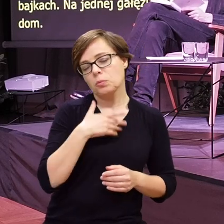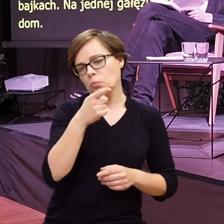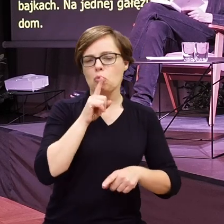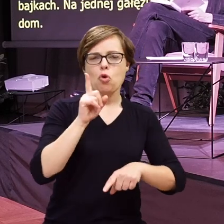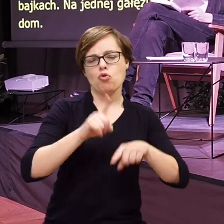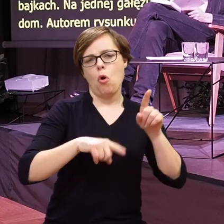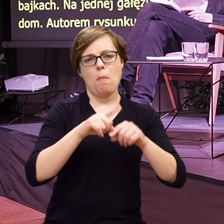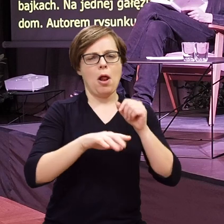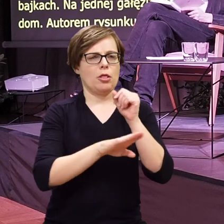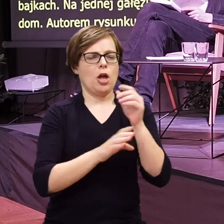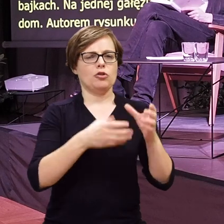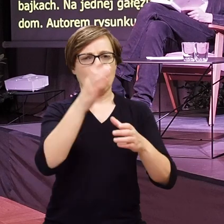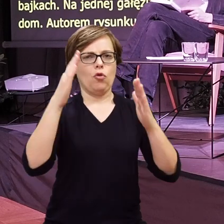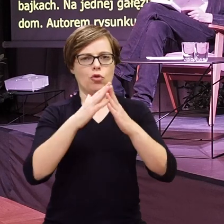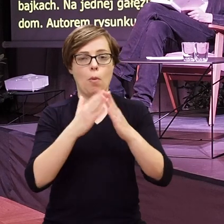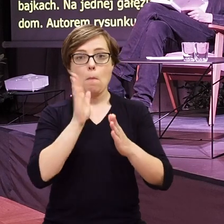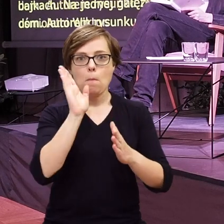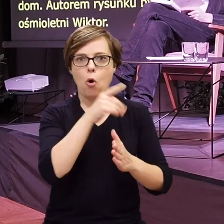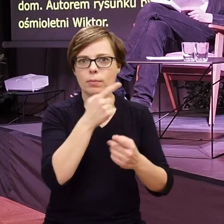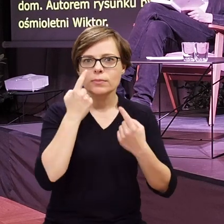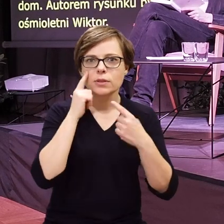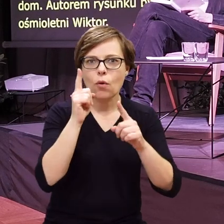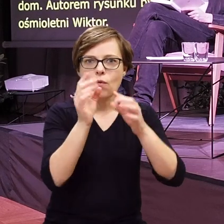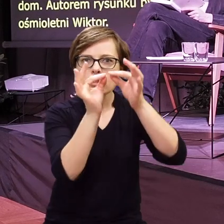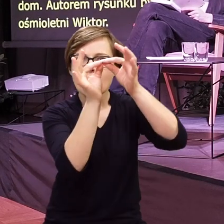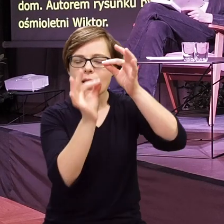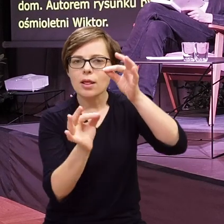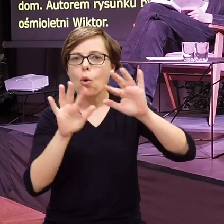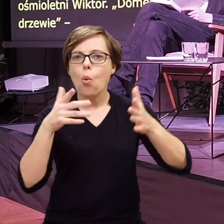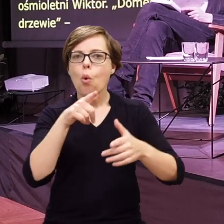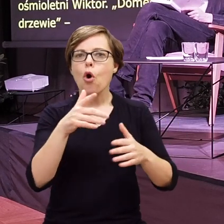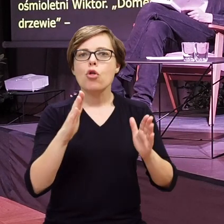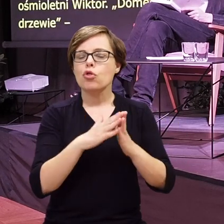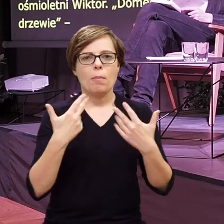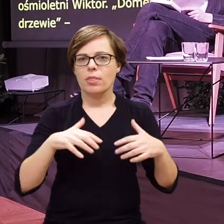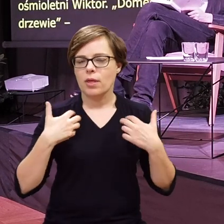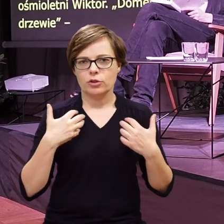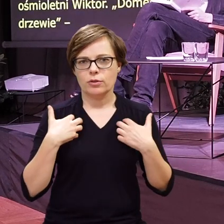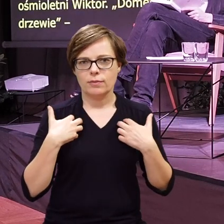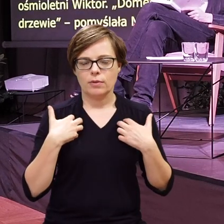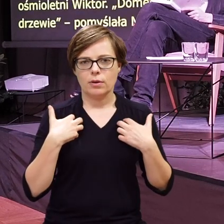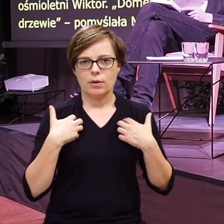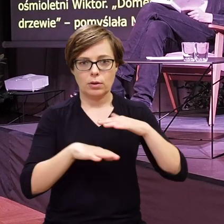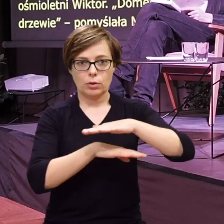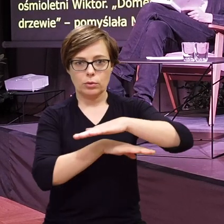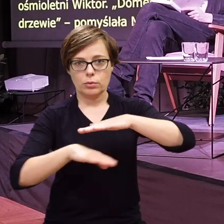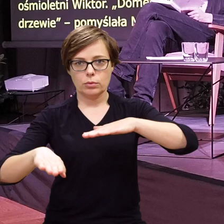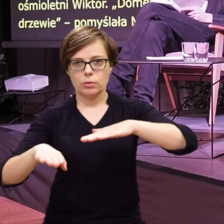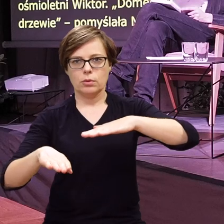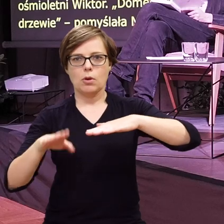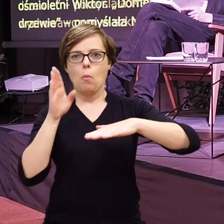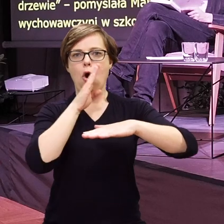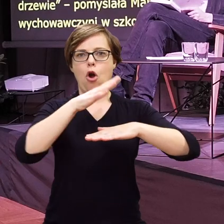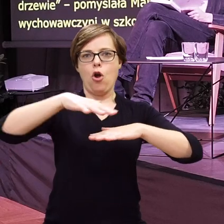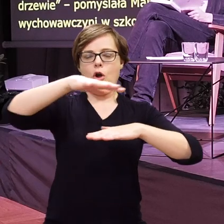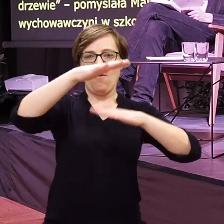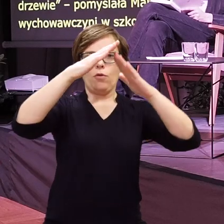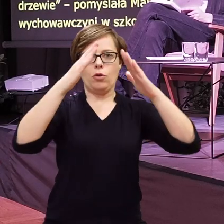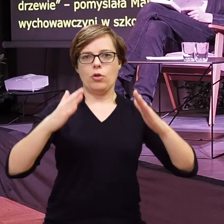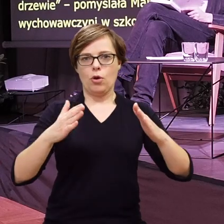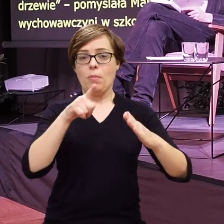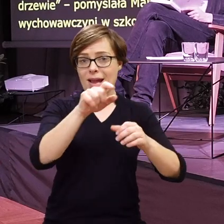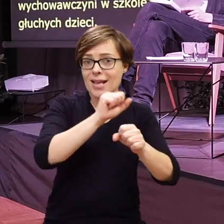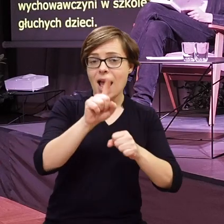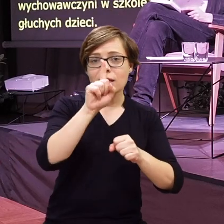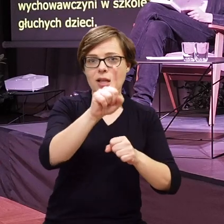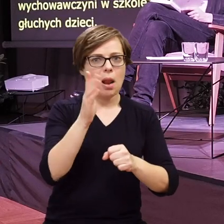Dopiero po chwili zauważyła linę, a więc dom nie żyje. Unosi się nad ziemią. Niby jest, ale nie